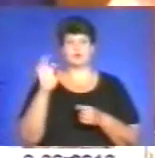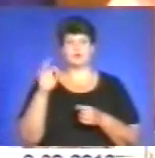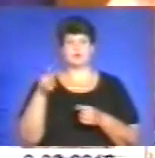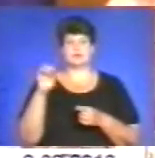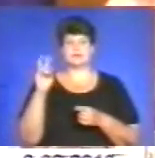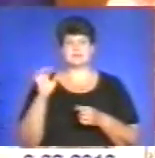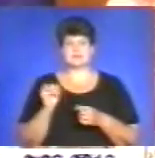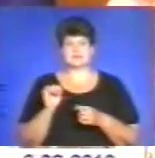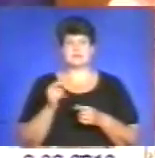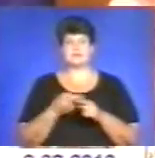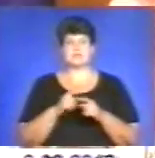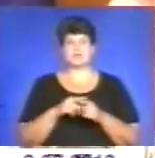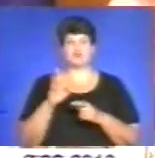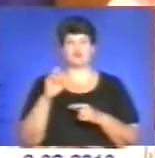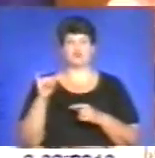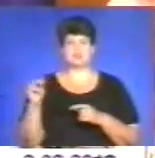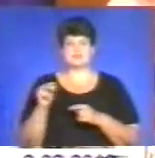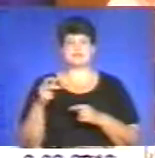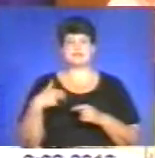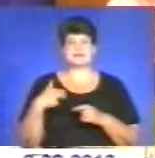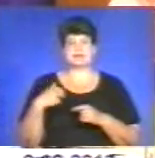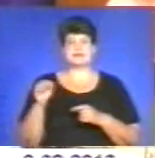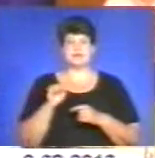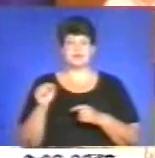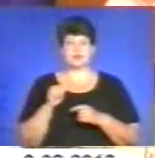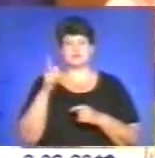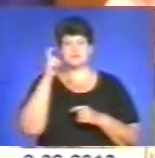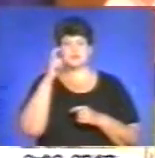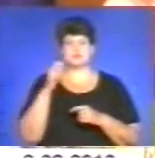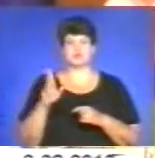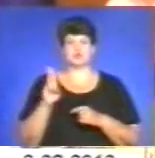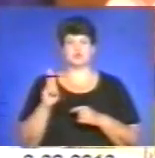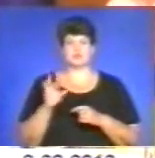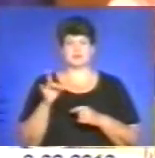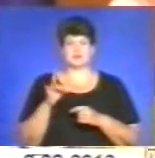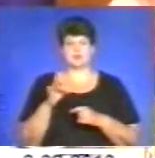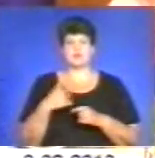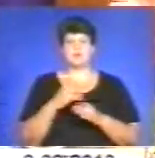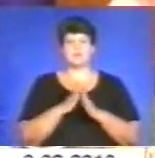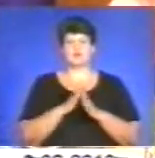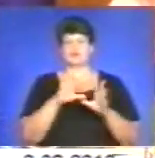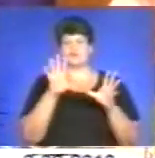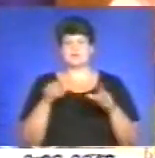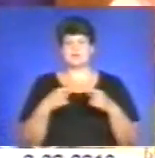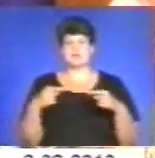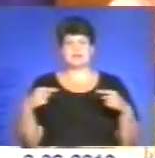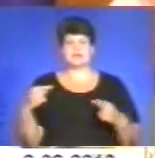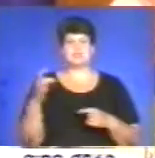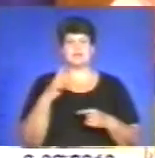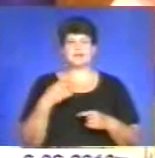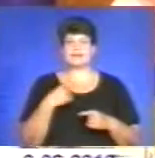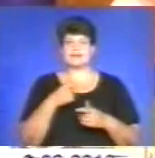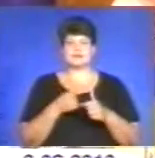Це Бучицький, Заліщицький, Теребулянський, Чорпківський, Шумський. І я прошу всі інші райони, які я не